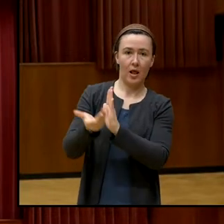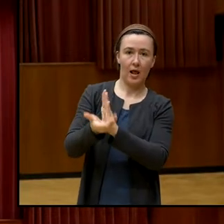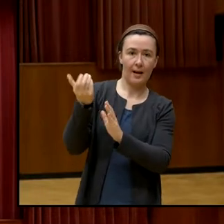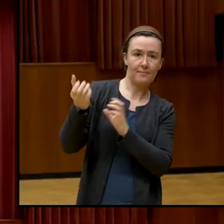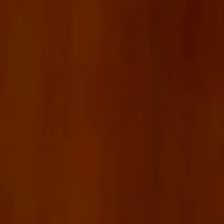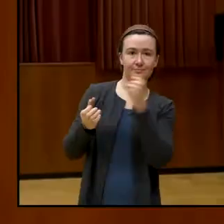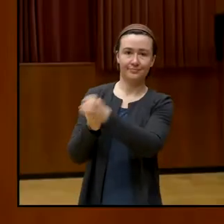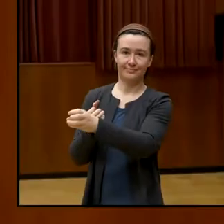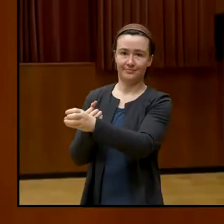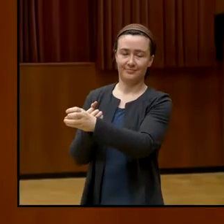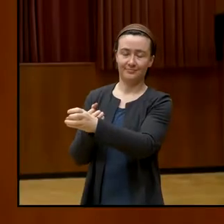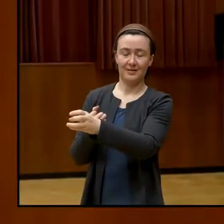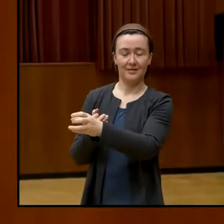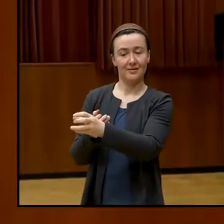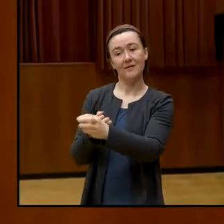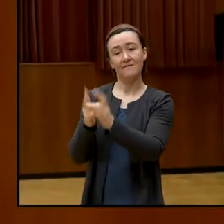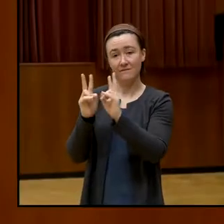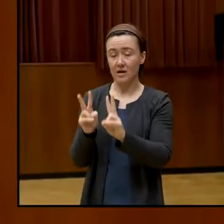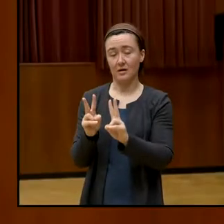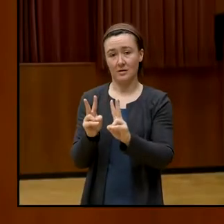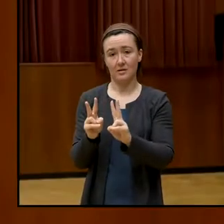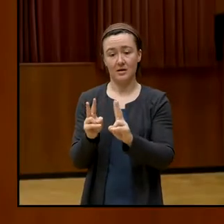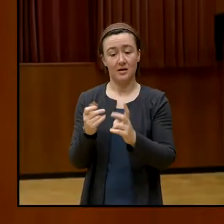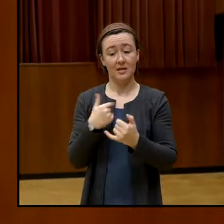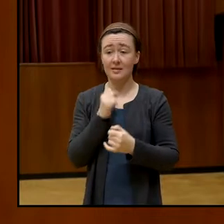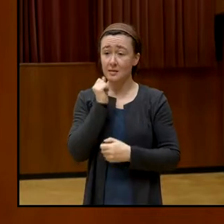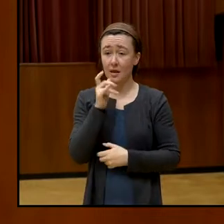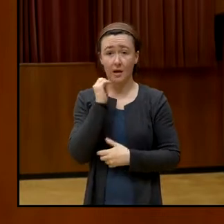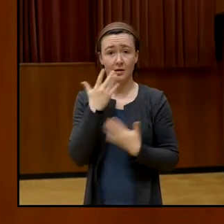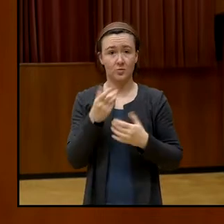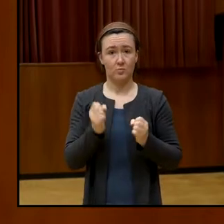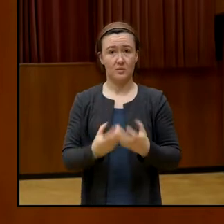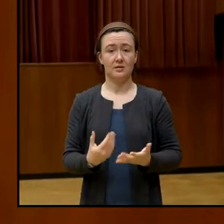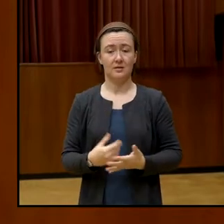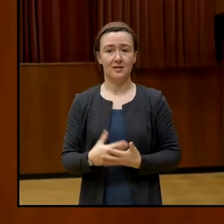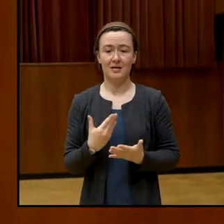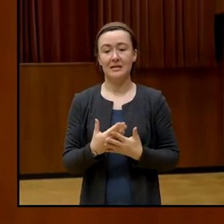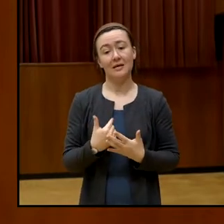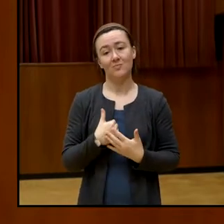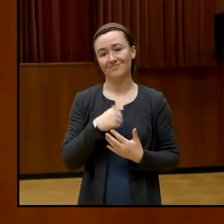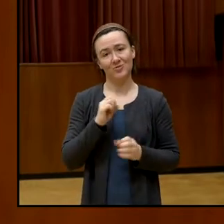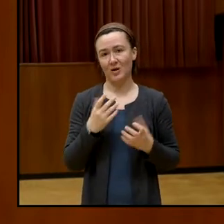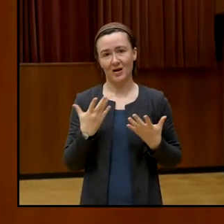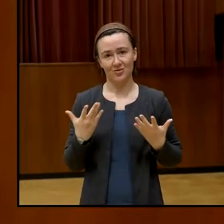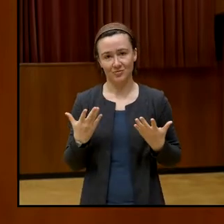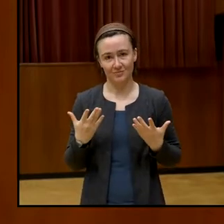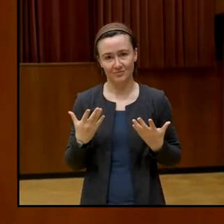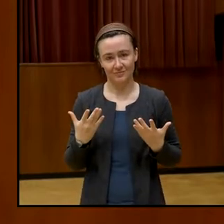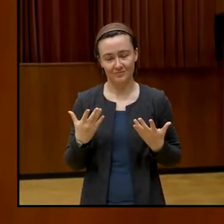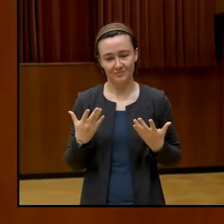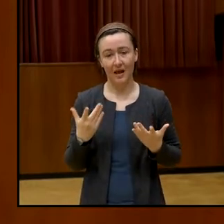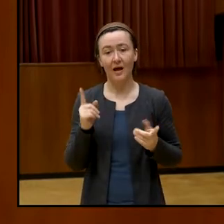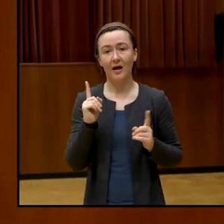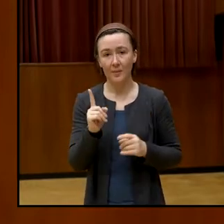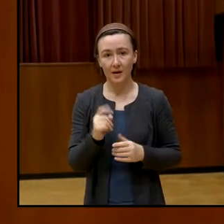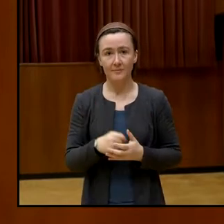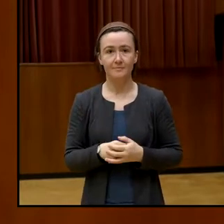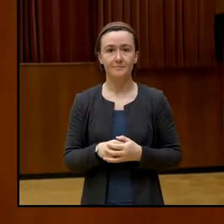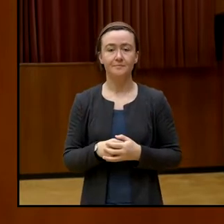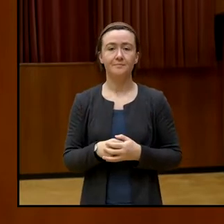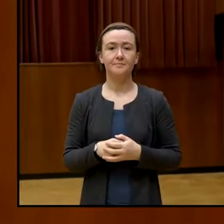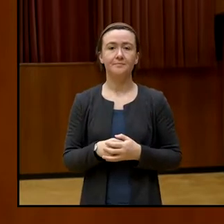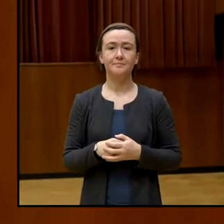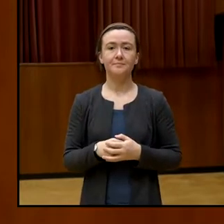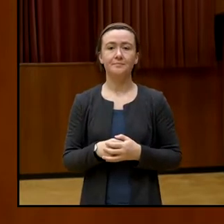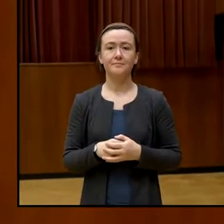Und dieses Aushebeln, das passiert uns täglich und daher wundert es mich nicht. Aber wir können